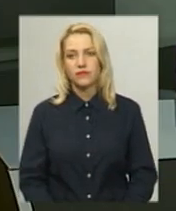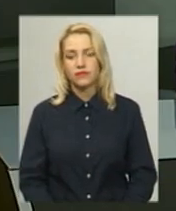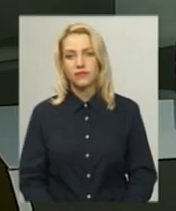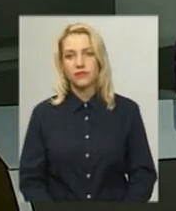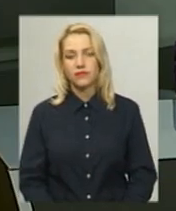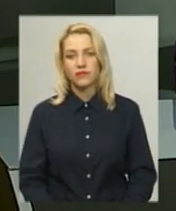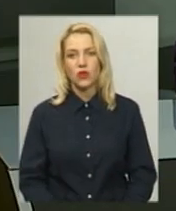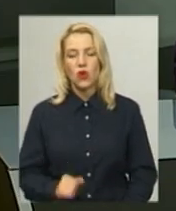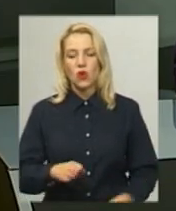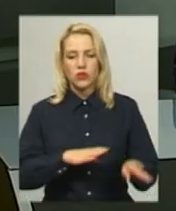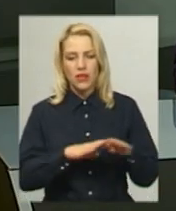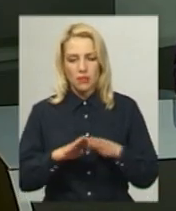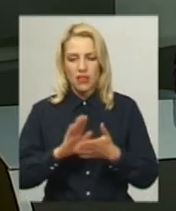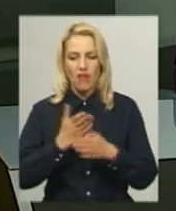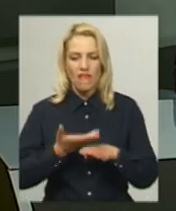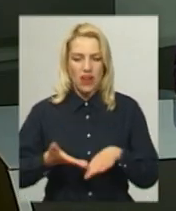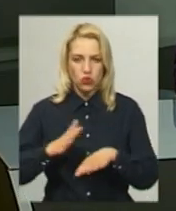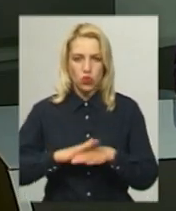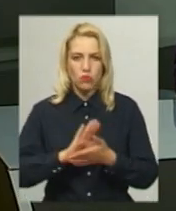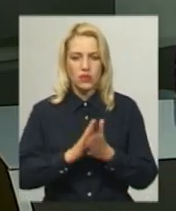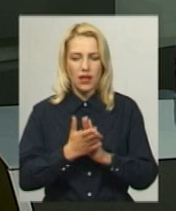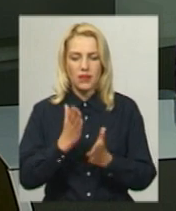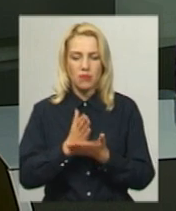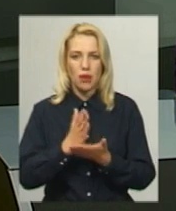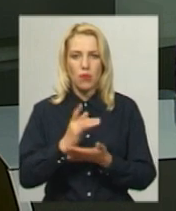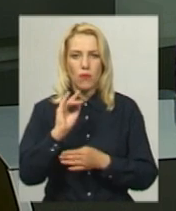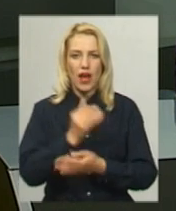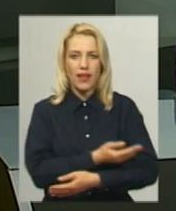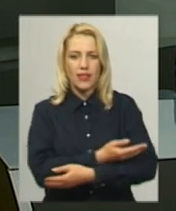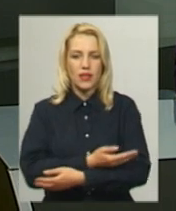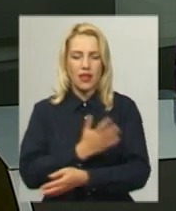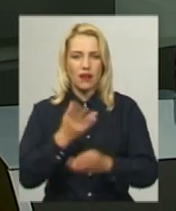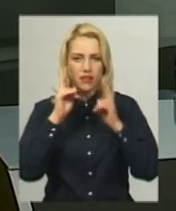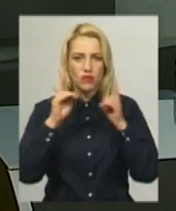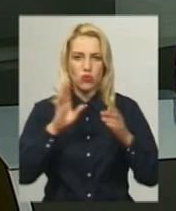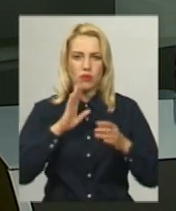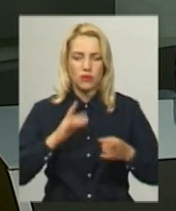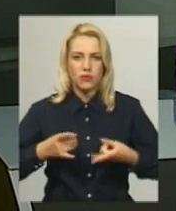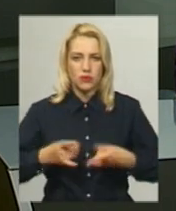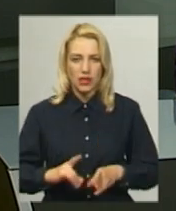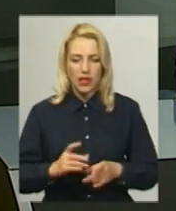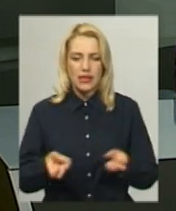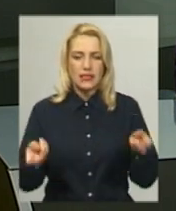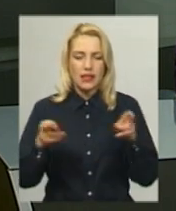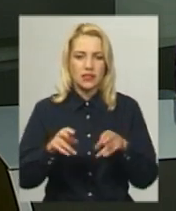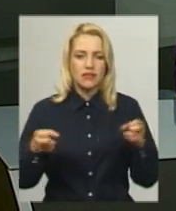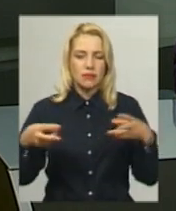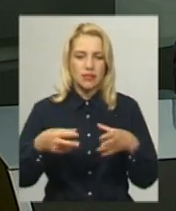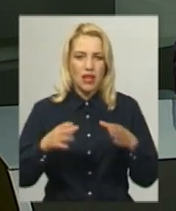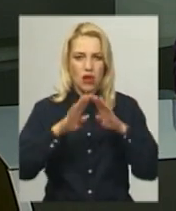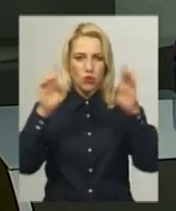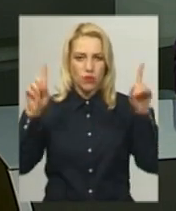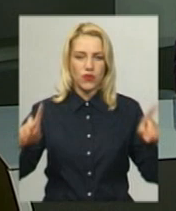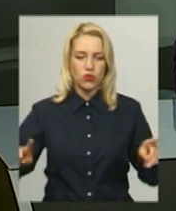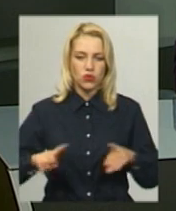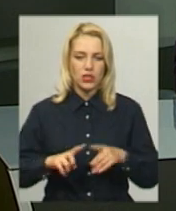У стабільно важкому стані перебуває немовля, яке невідома породілля залишила в спеціальному боксі вікно життя на Хмельниччині.